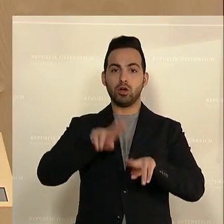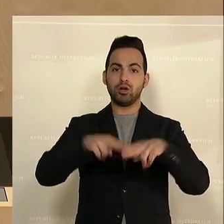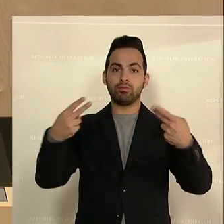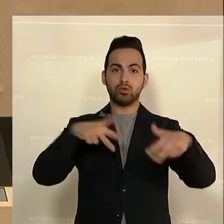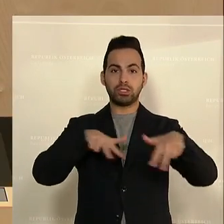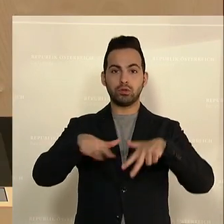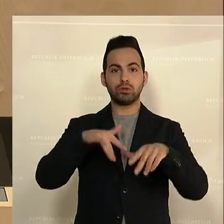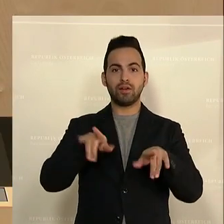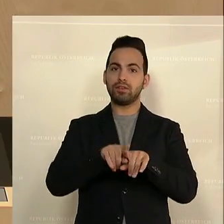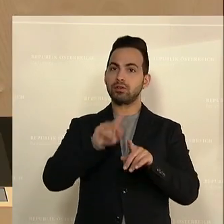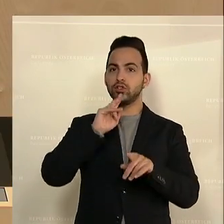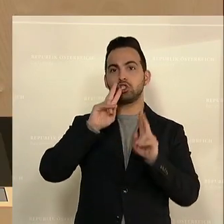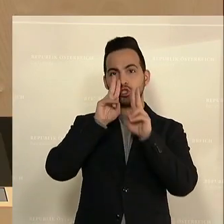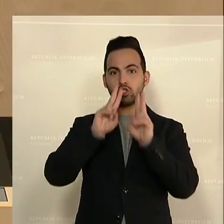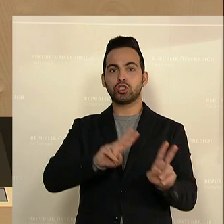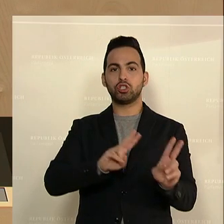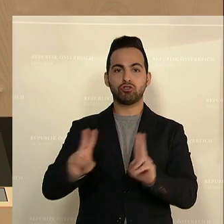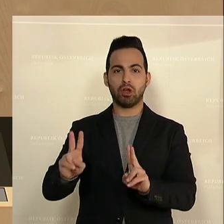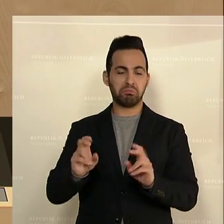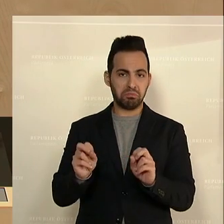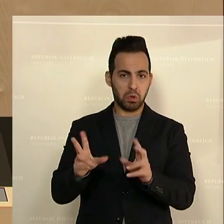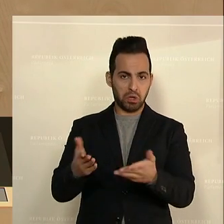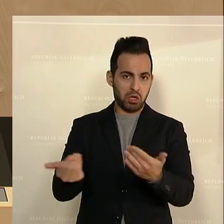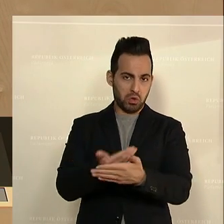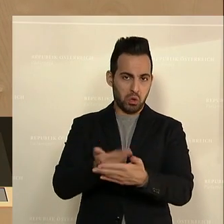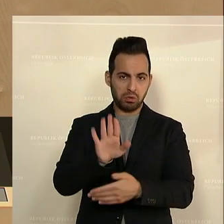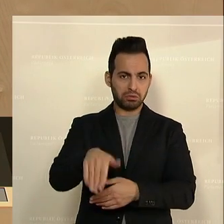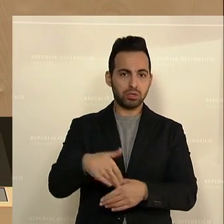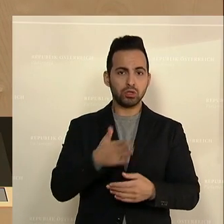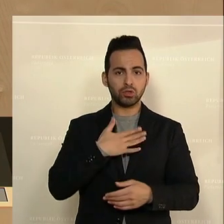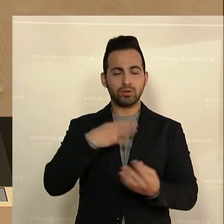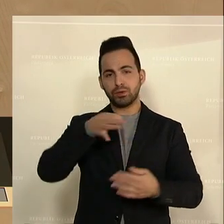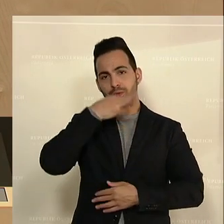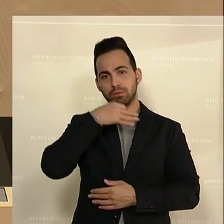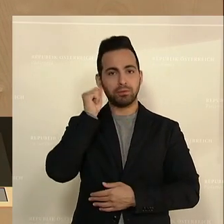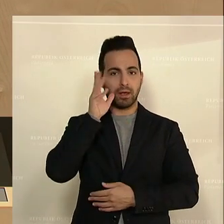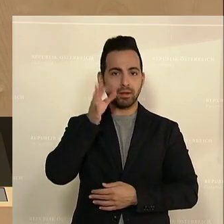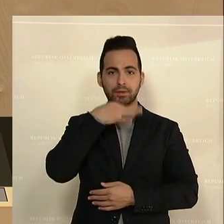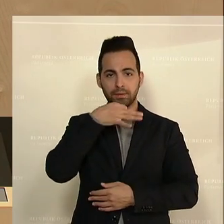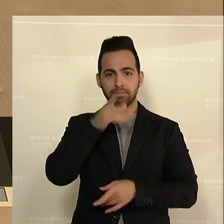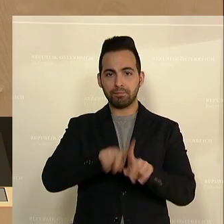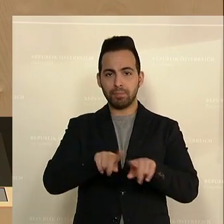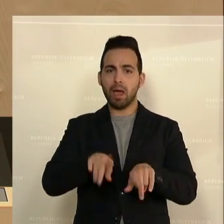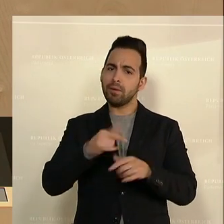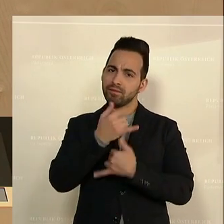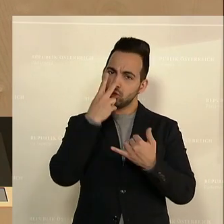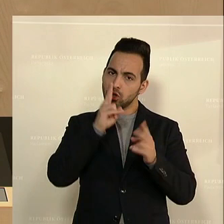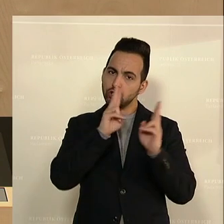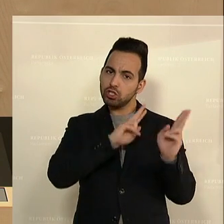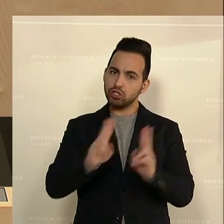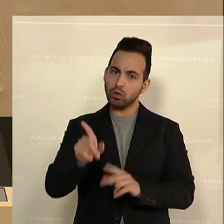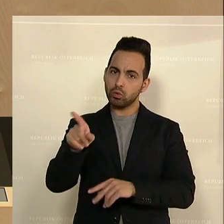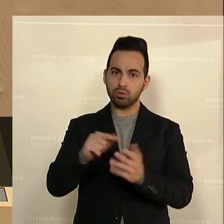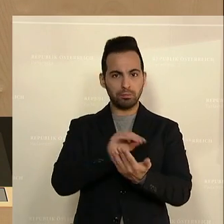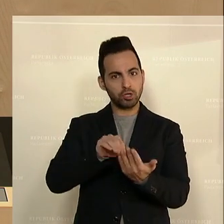Bundesregierung Stillstand unterstellen. So weit, so gut, ist nichts Neues, das tun Sie mittlerweile litaneiartig. Aber wie sieht denn nun dieser Stillstand aus, den